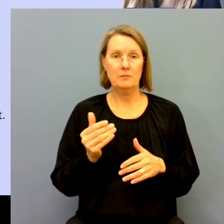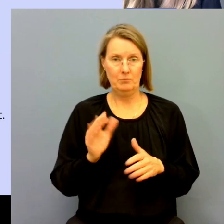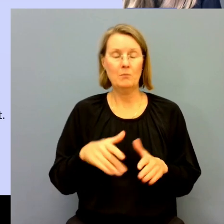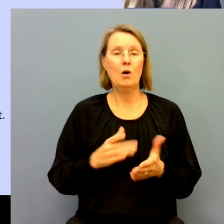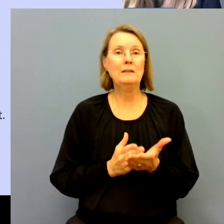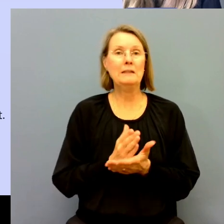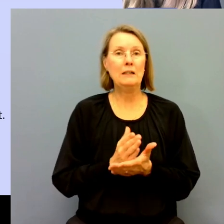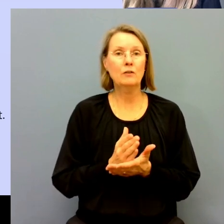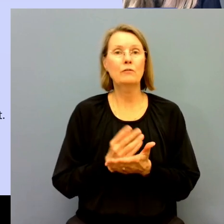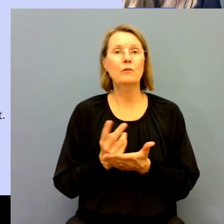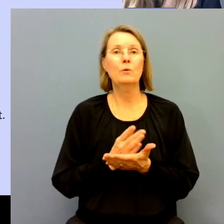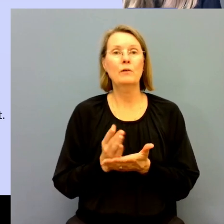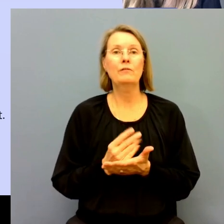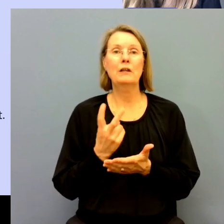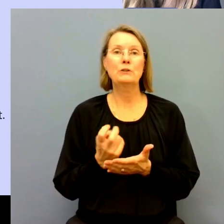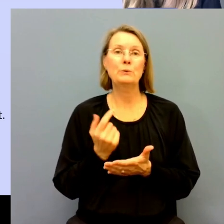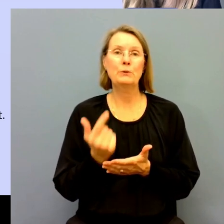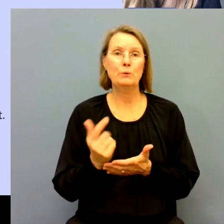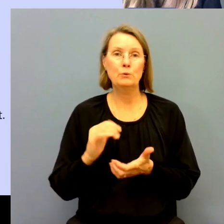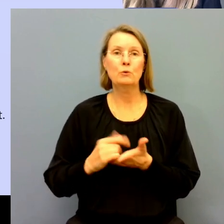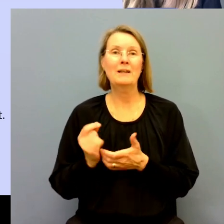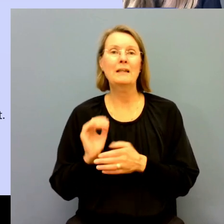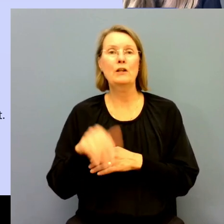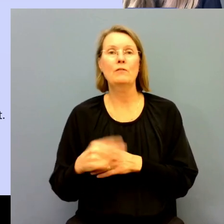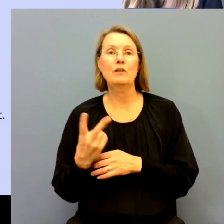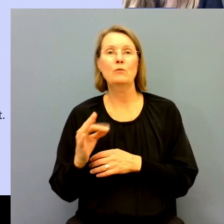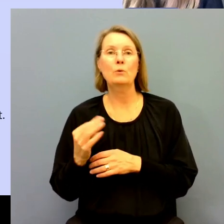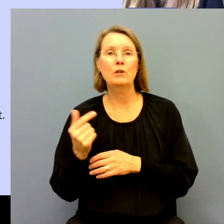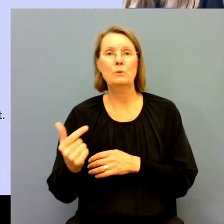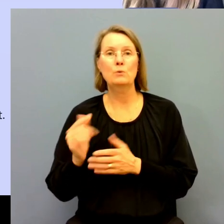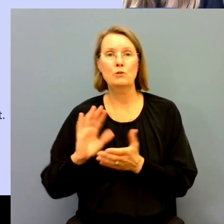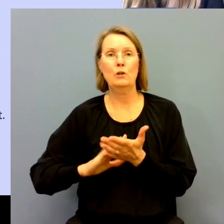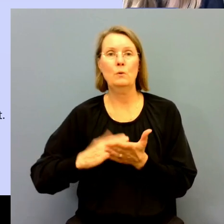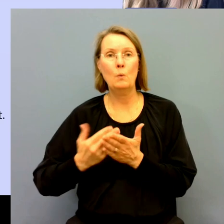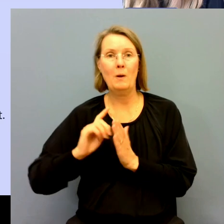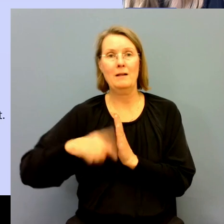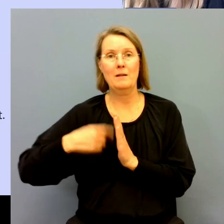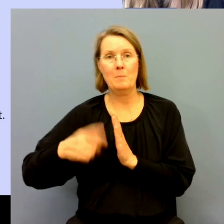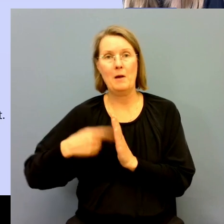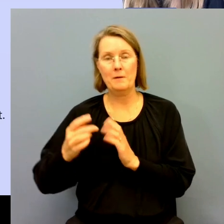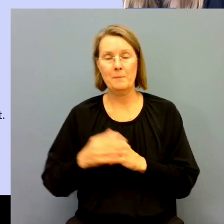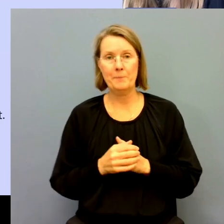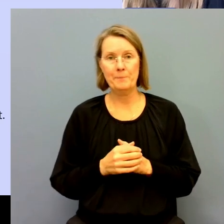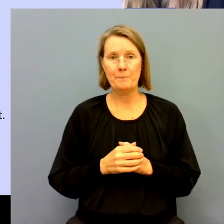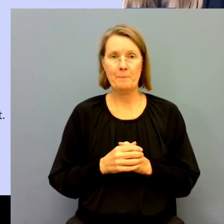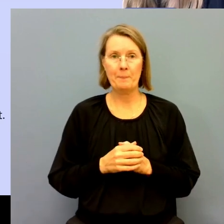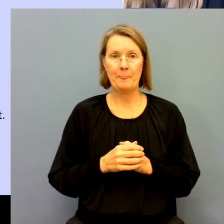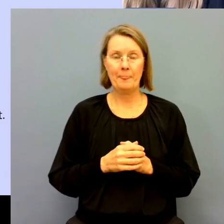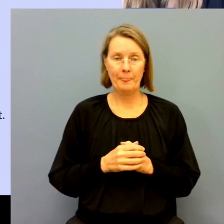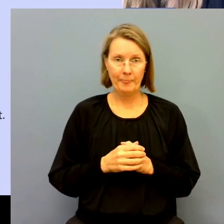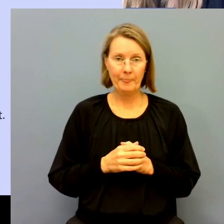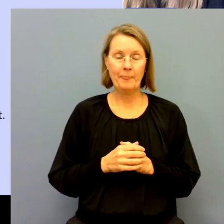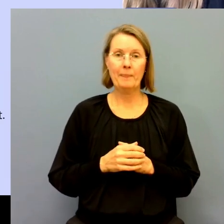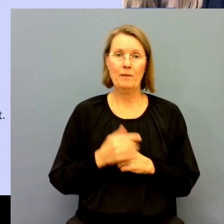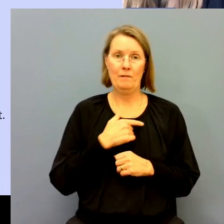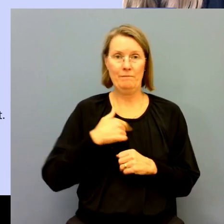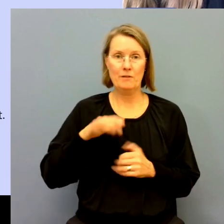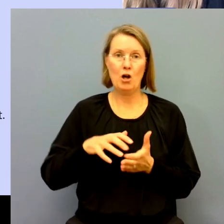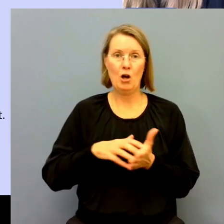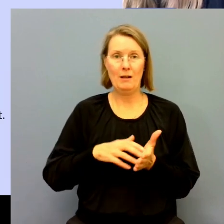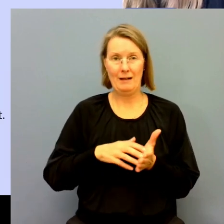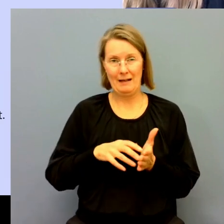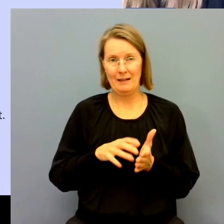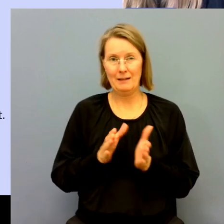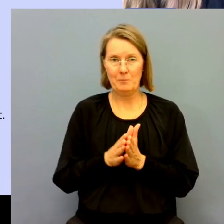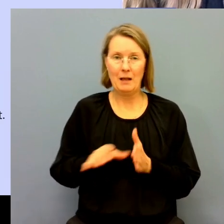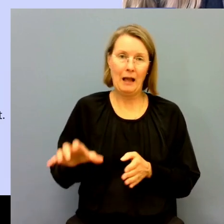ungefär 84 000 uppdrag förra året. Och lite mer än 200 000 tolktimmar. Och då räknas alla